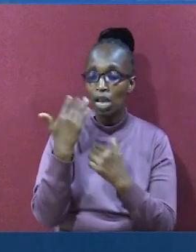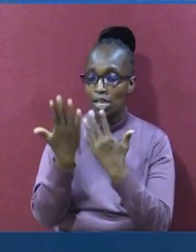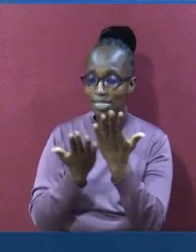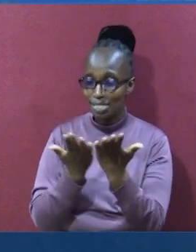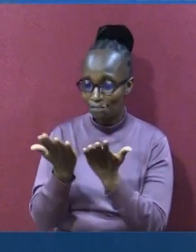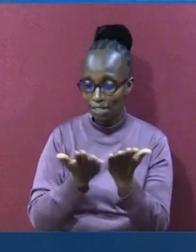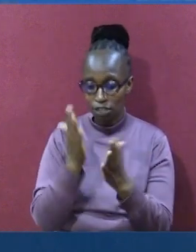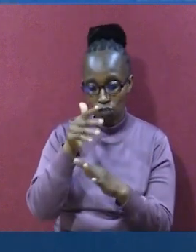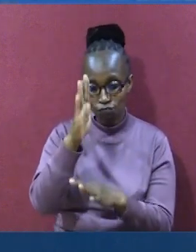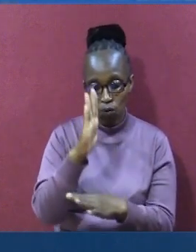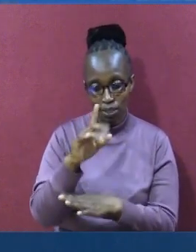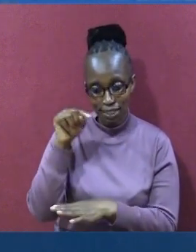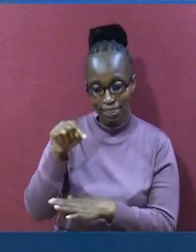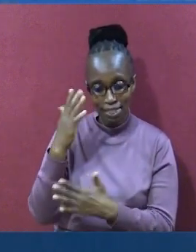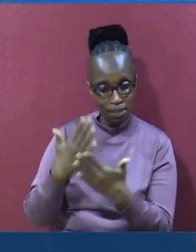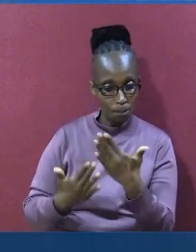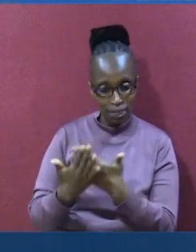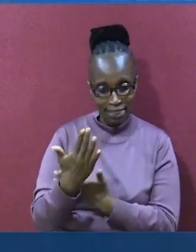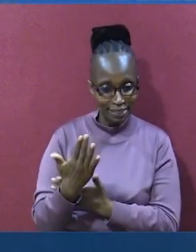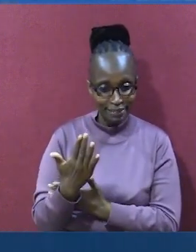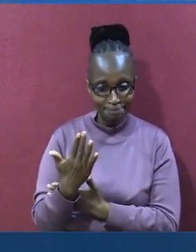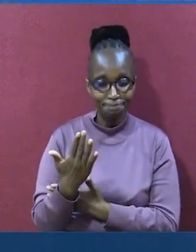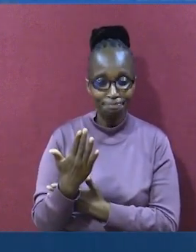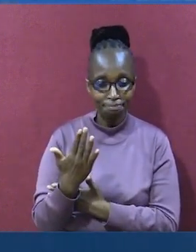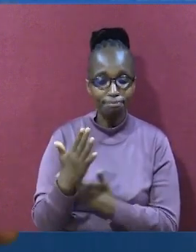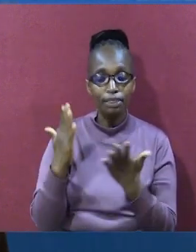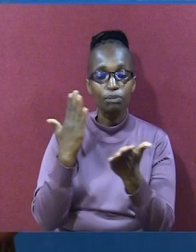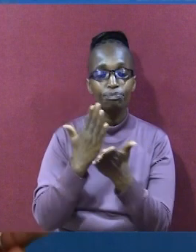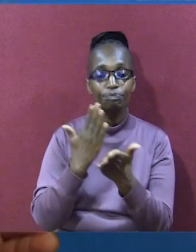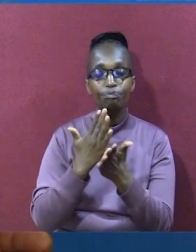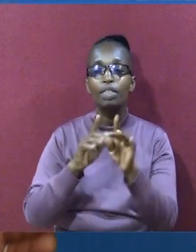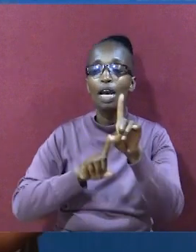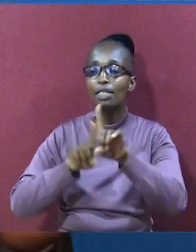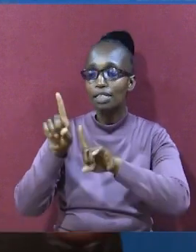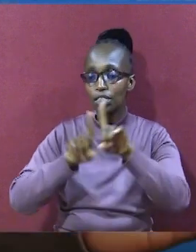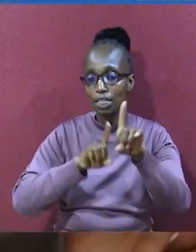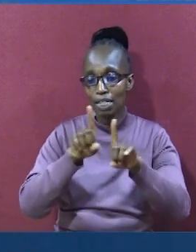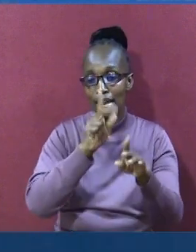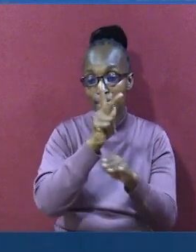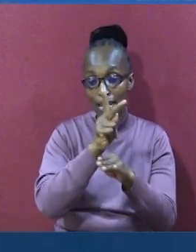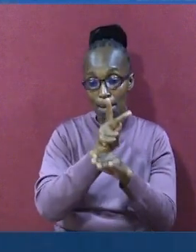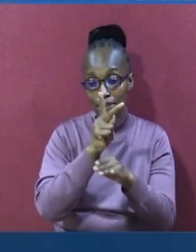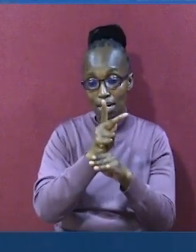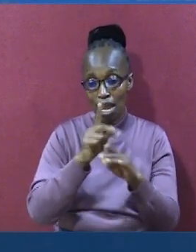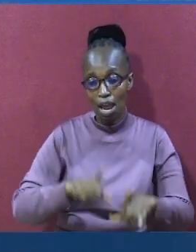Mtumishi wa mungu mtanzamaja subi ya leo. Tunamiwa ya kwamba. Our journey is kept alive by hope.